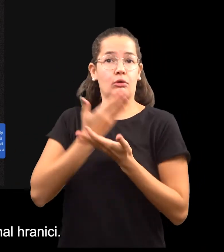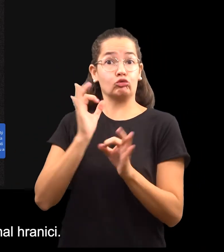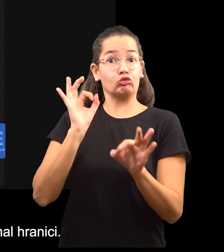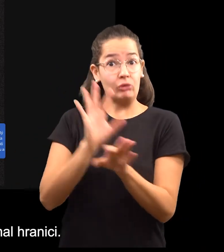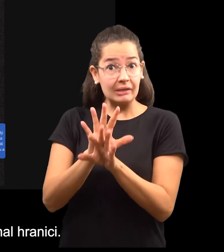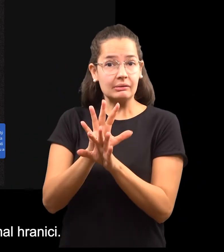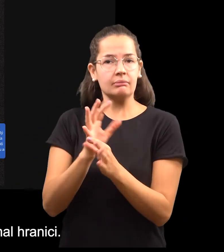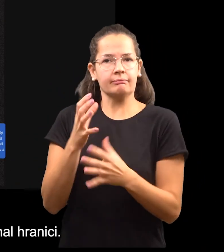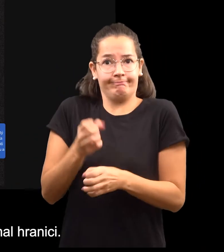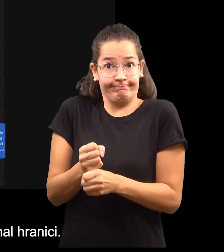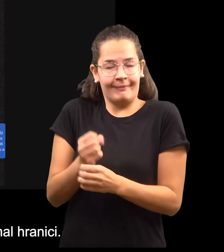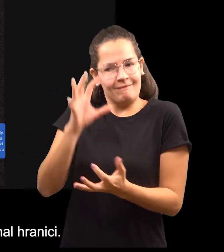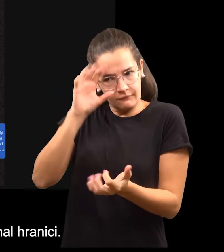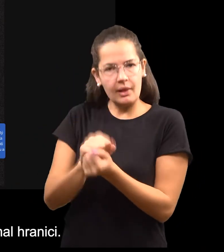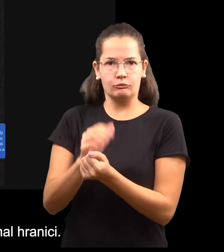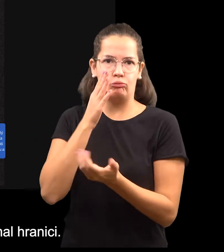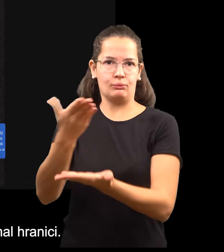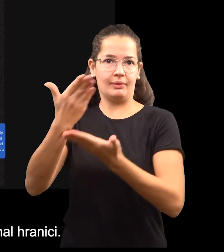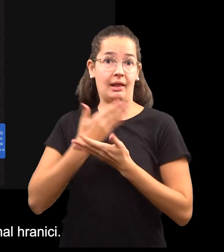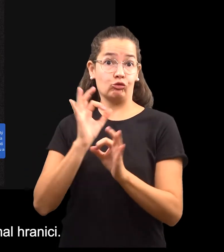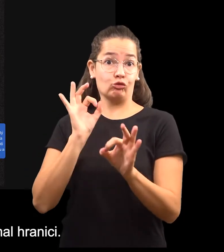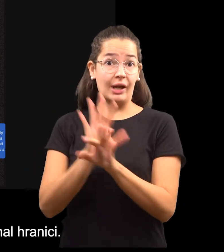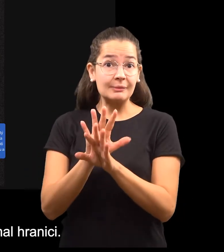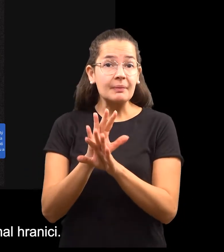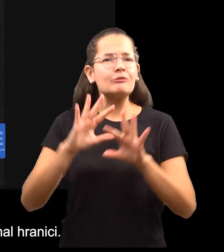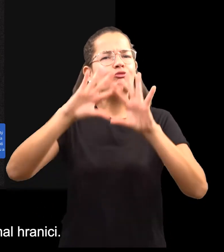uživatel často sám nevnímal hranici.